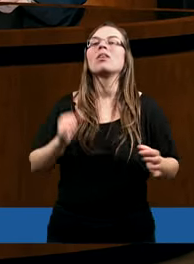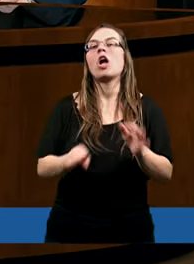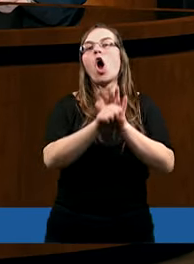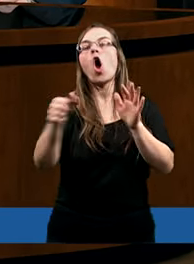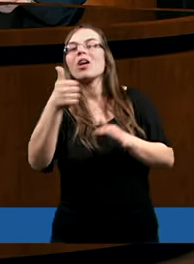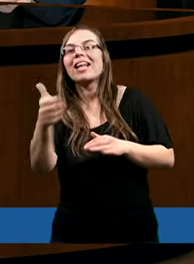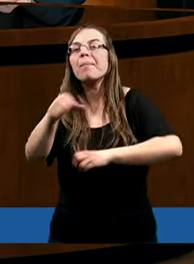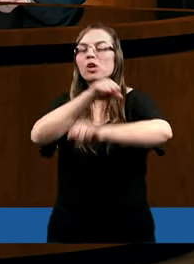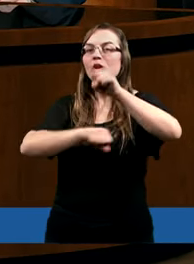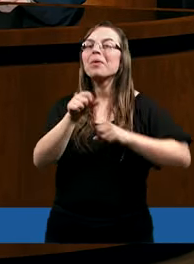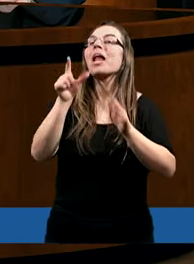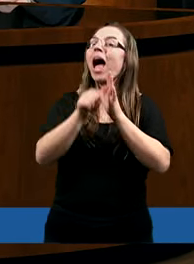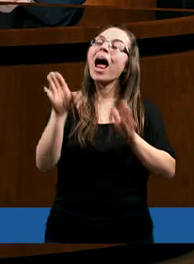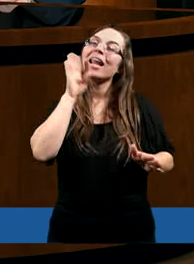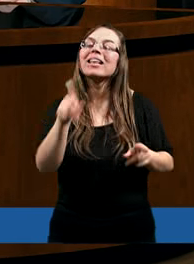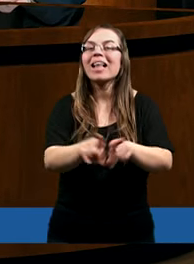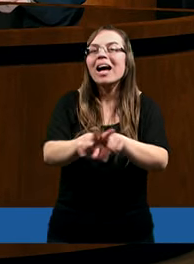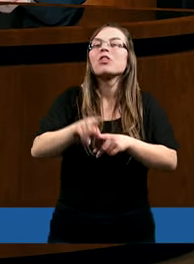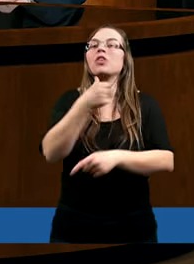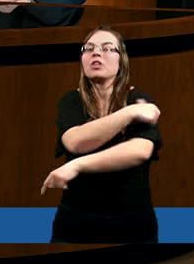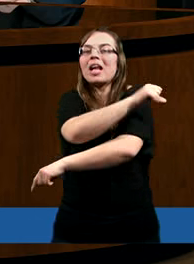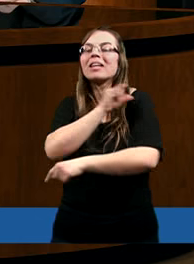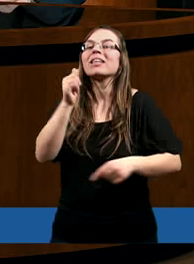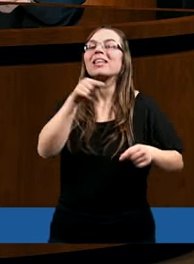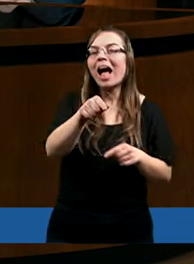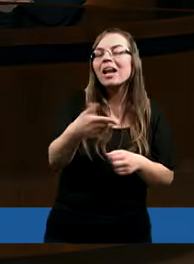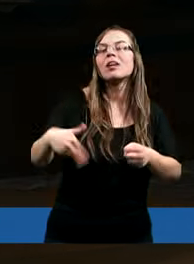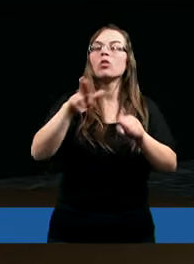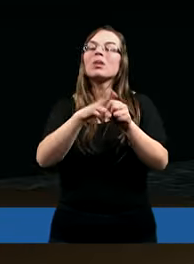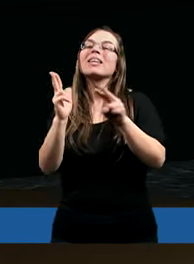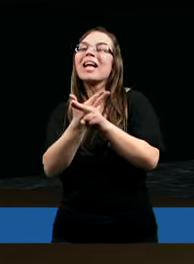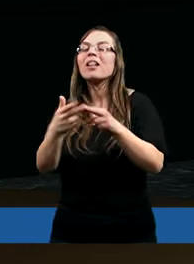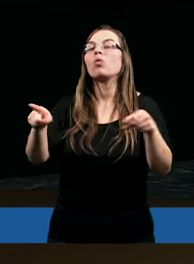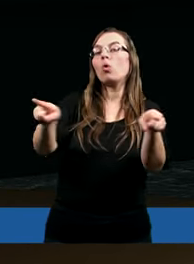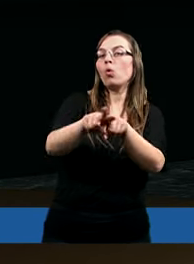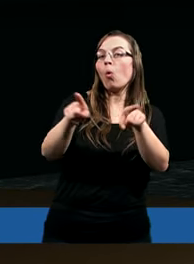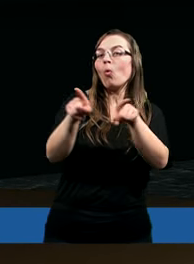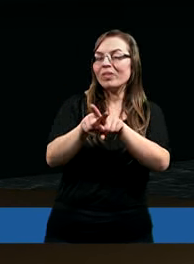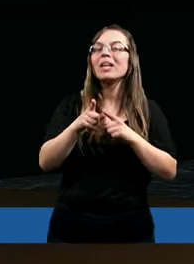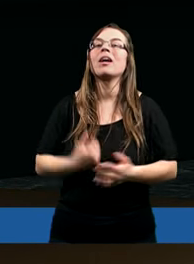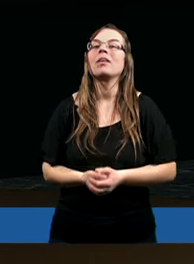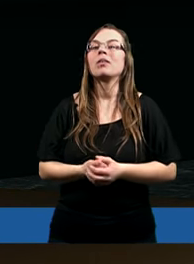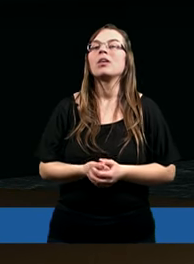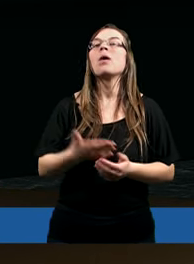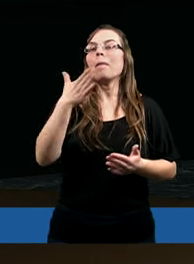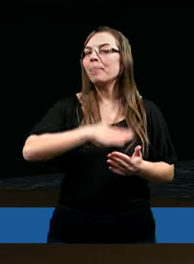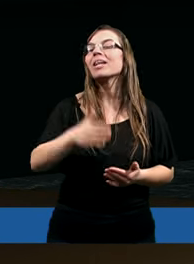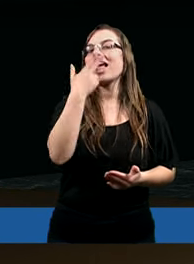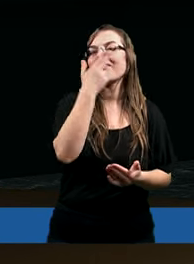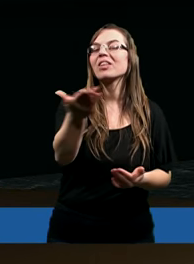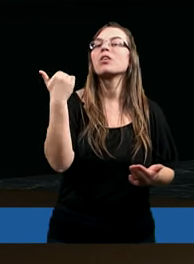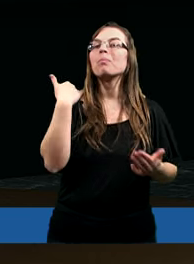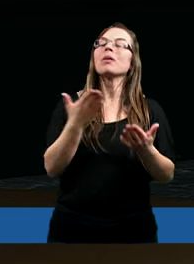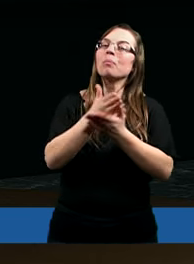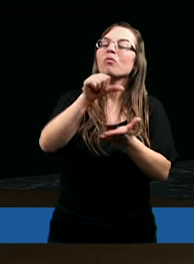samych Rzymian, ale także chrześcijanie jako tacy byli również niemile widziani